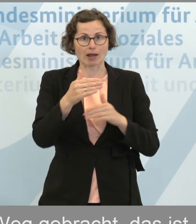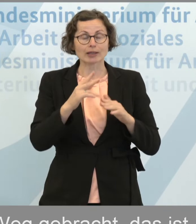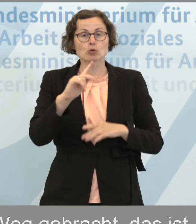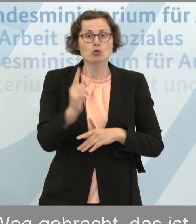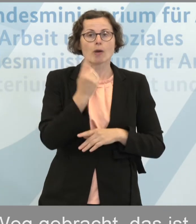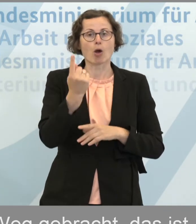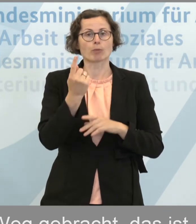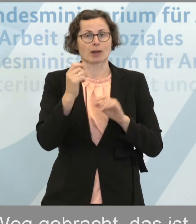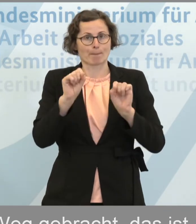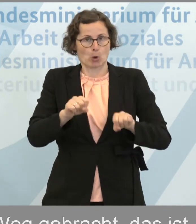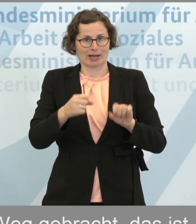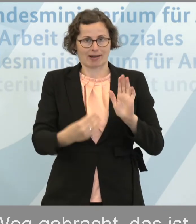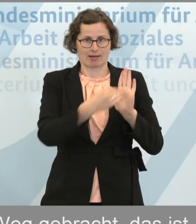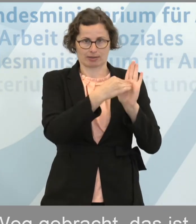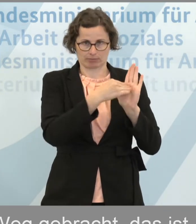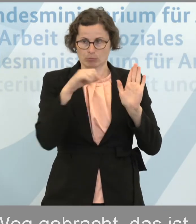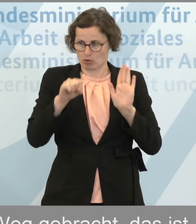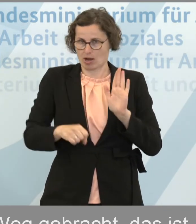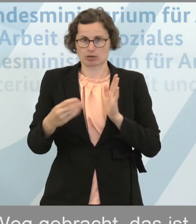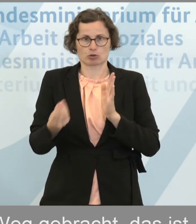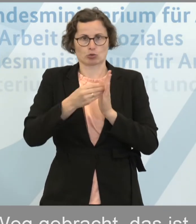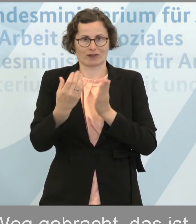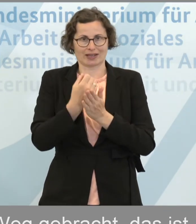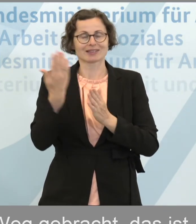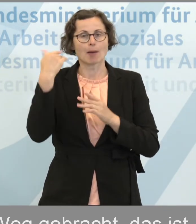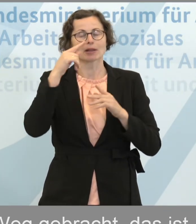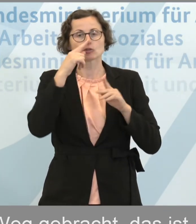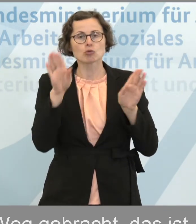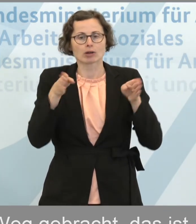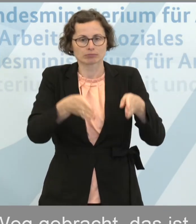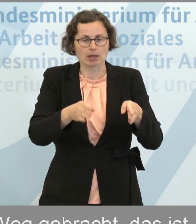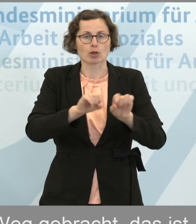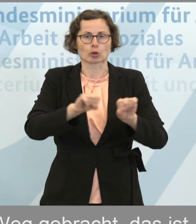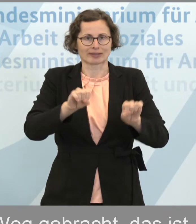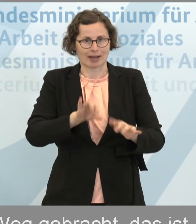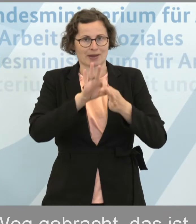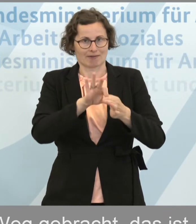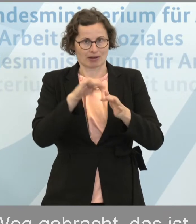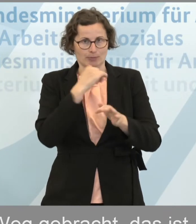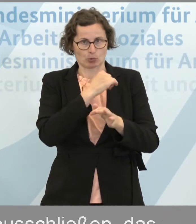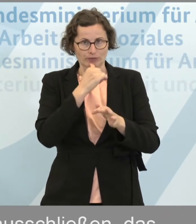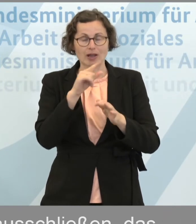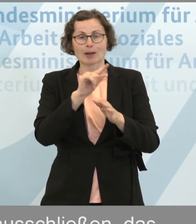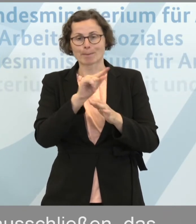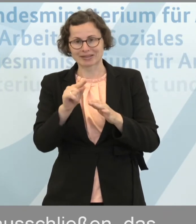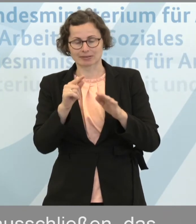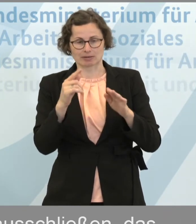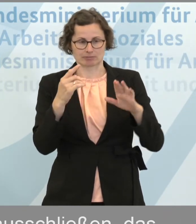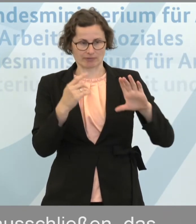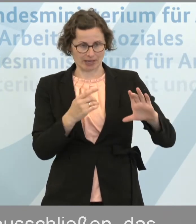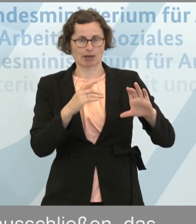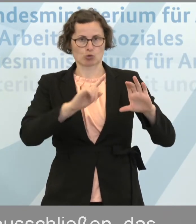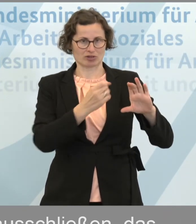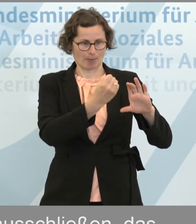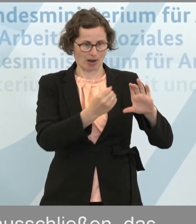hinzuzuverdienen in systemrelevanten Berufen bis zur Höhe des Einkommens, das man vorher